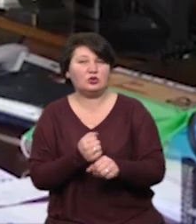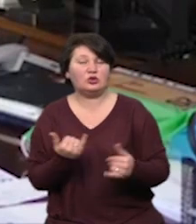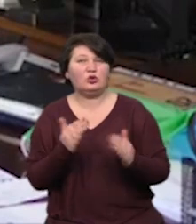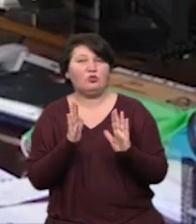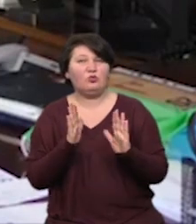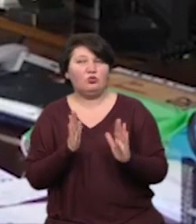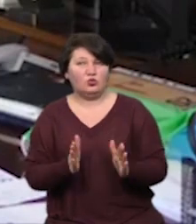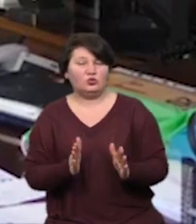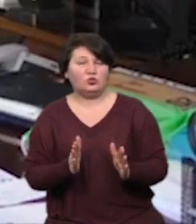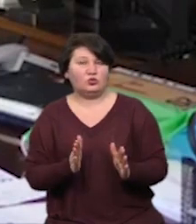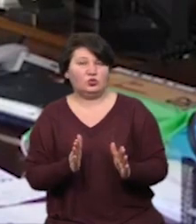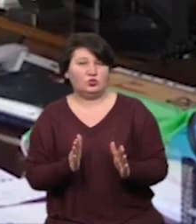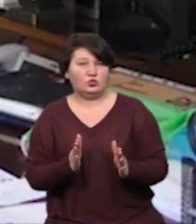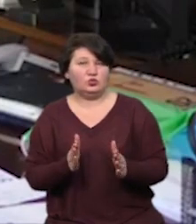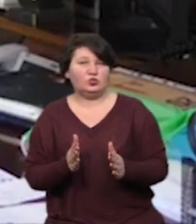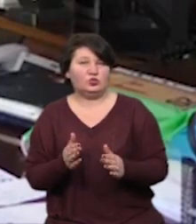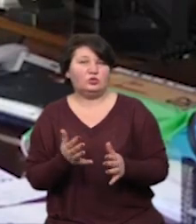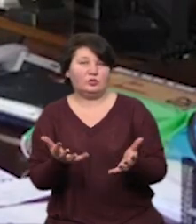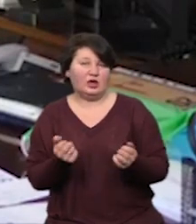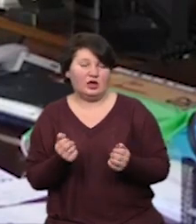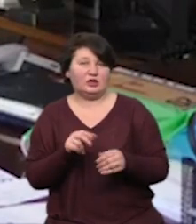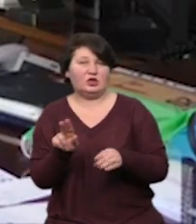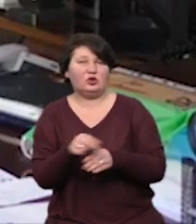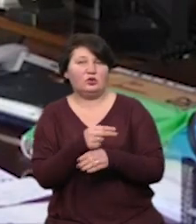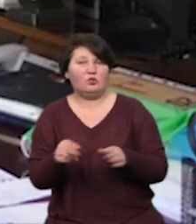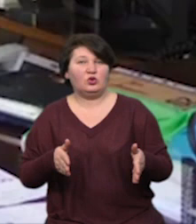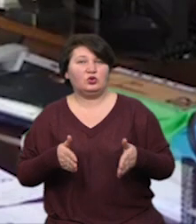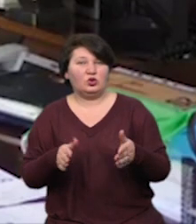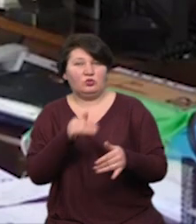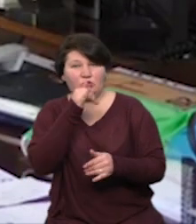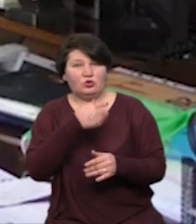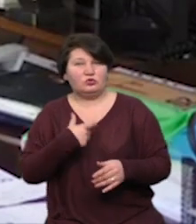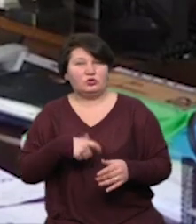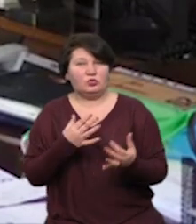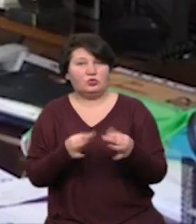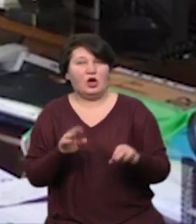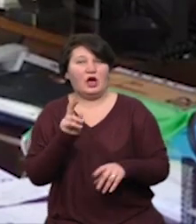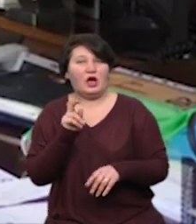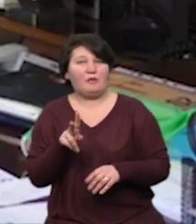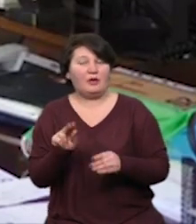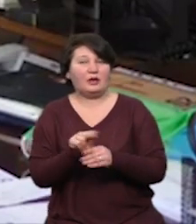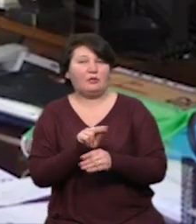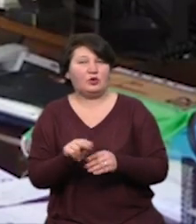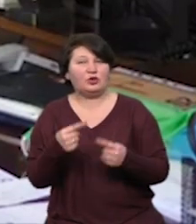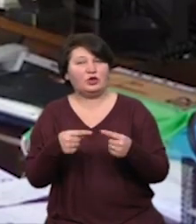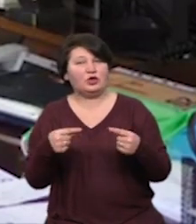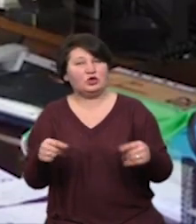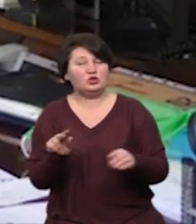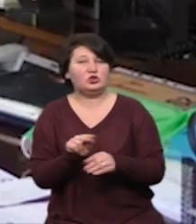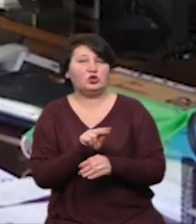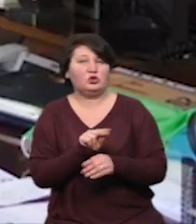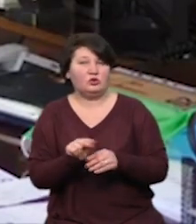витягувати на собі поточний ремонт доріг, бо ми не можемо собі позволити, скажімо, капітальні роботи, інші роботи по